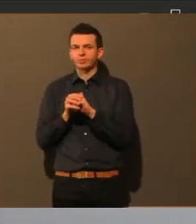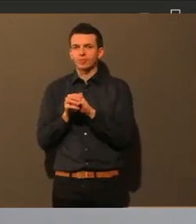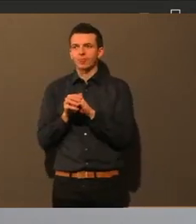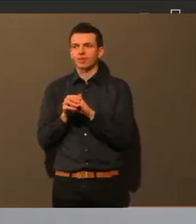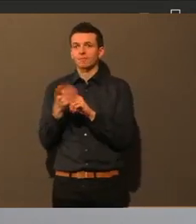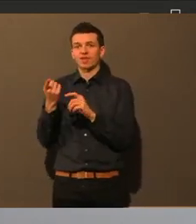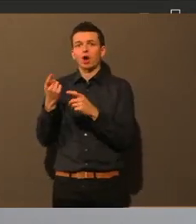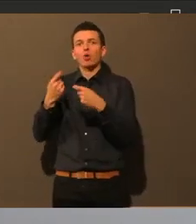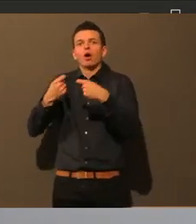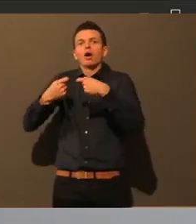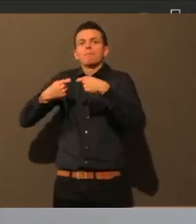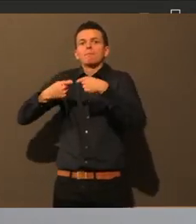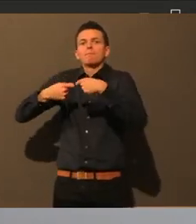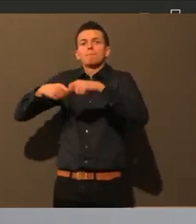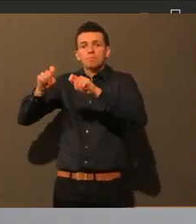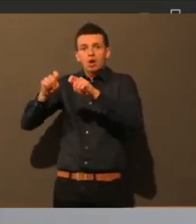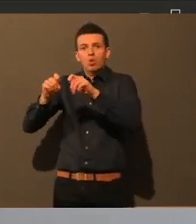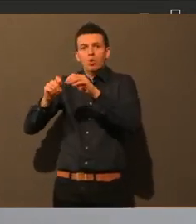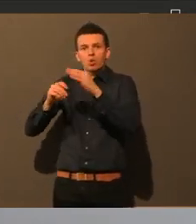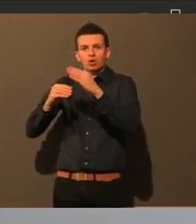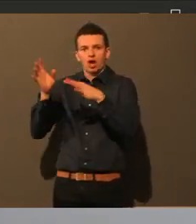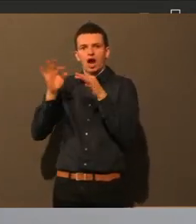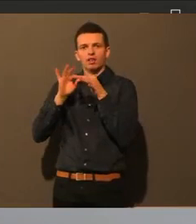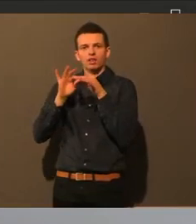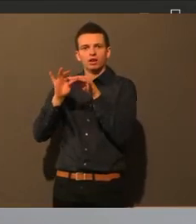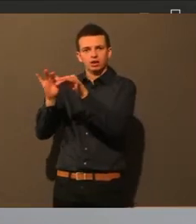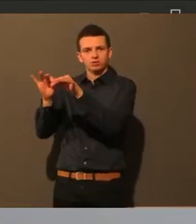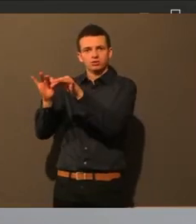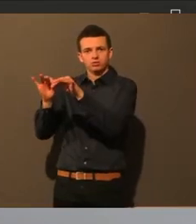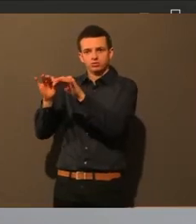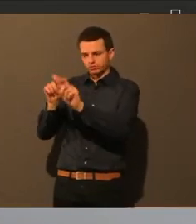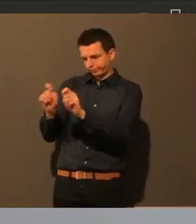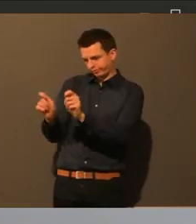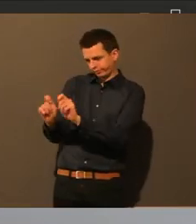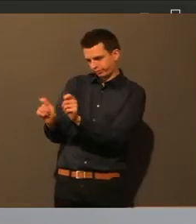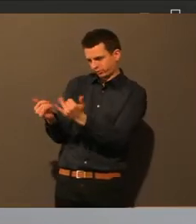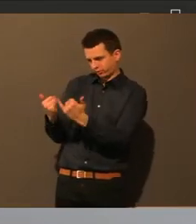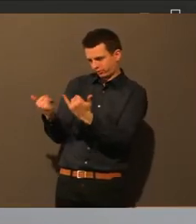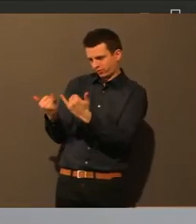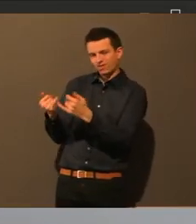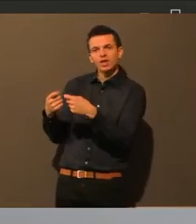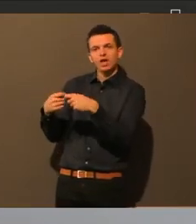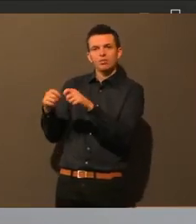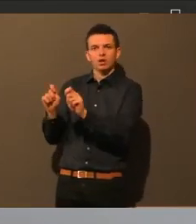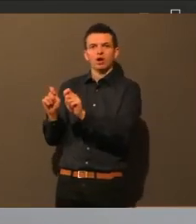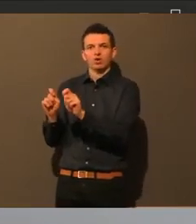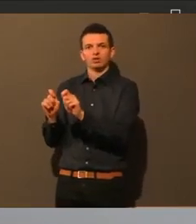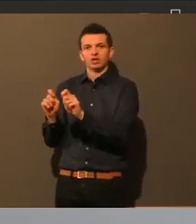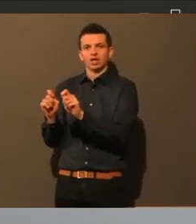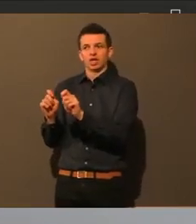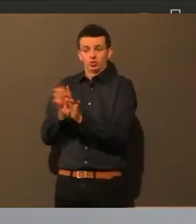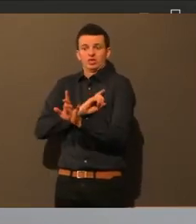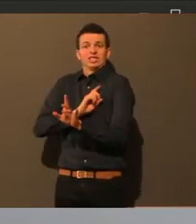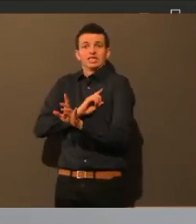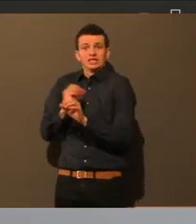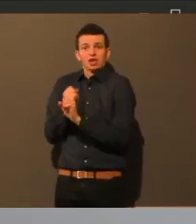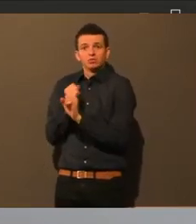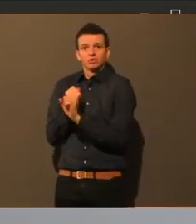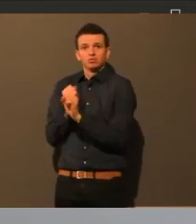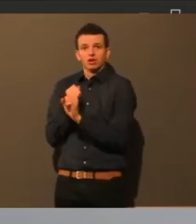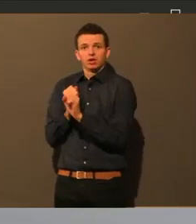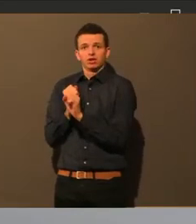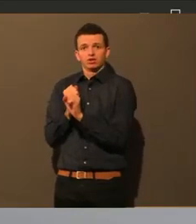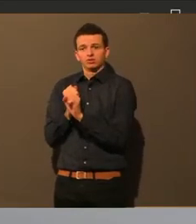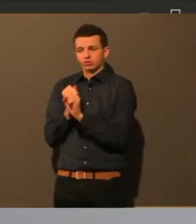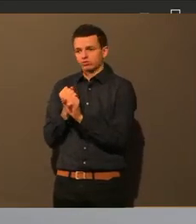Bauanleitung. Also da gibt es alles Wichtige, eben wie man es, how it works, einfach wie es funktioniert, wie